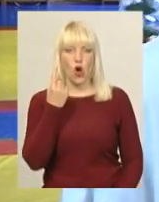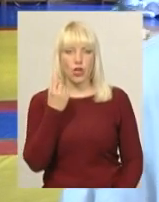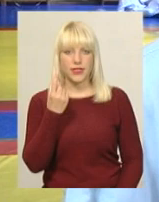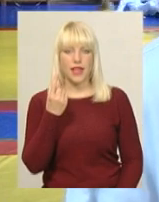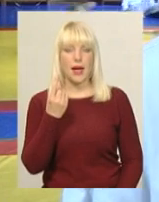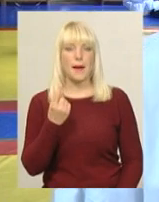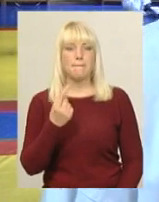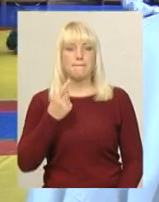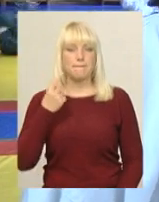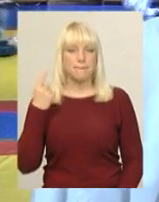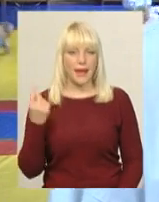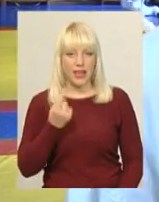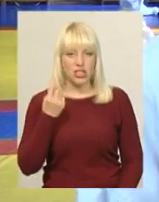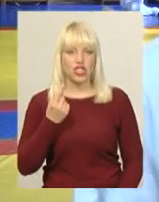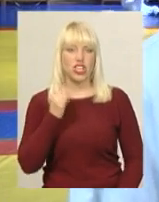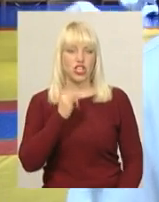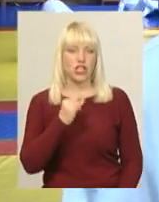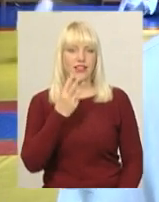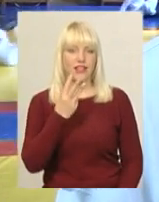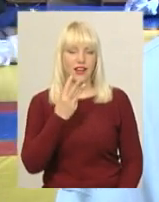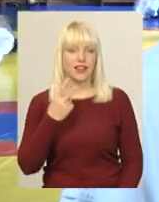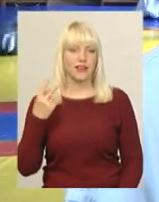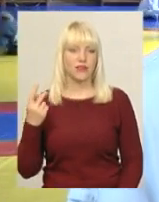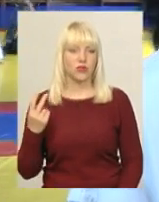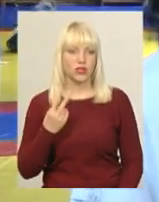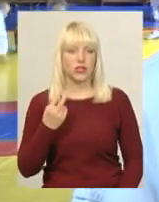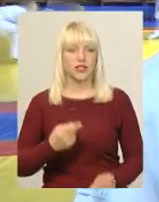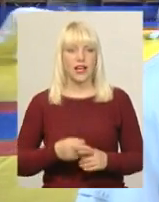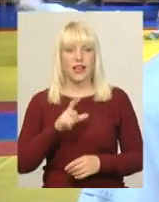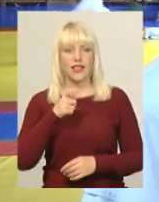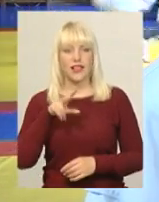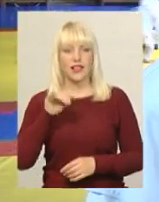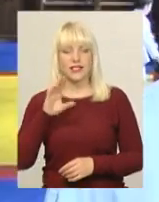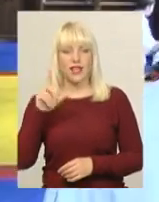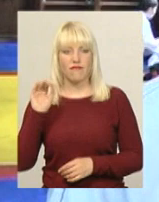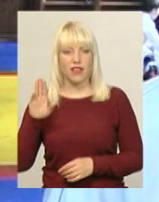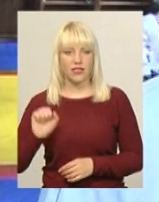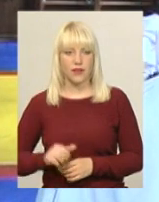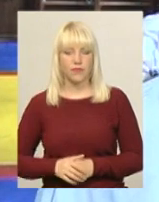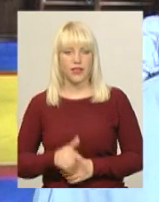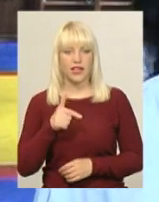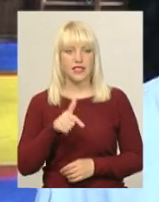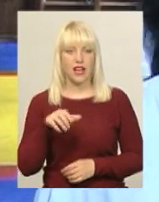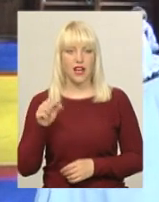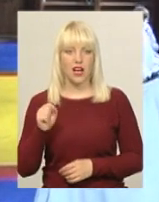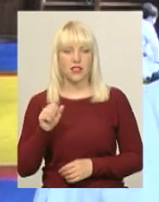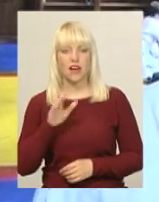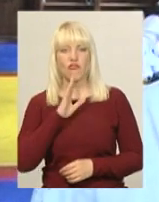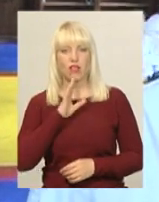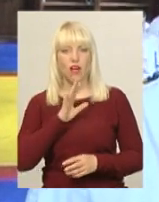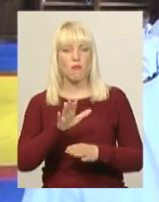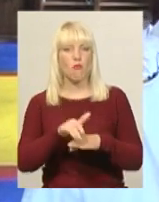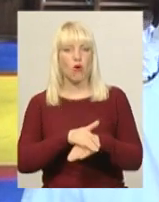місця. І по дівчатце, ось Седлевич і Лизавета, вона взяв у нас два перших і одне друге місце. Грицак Анна, вона взагалі